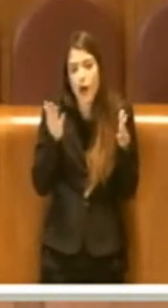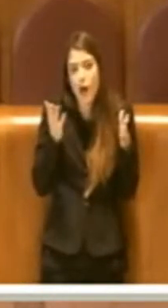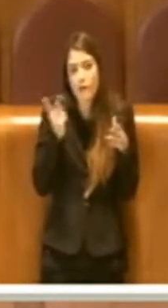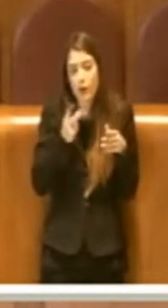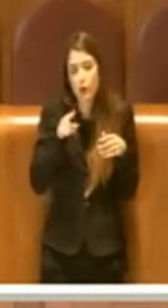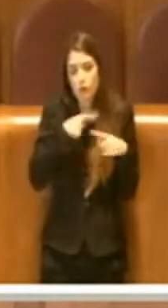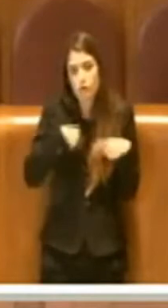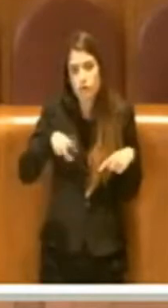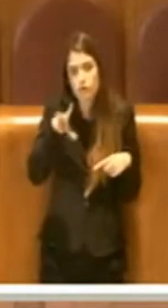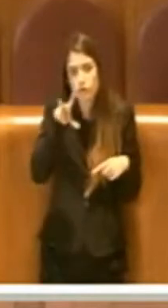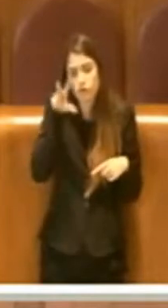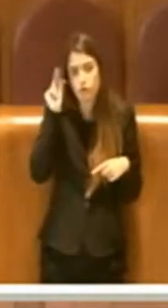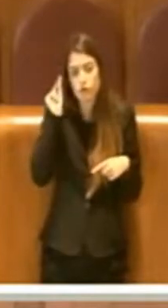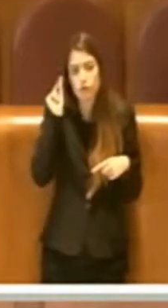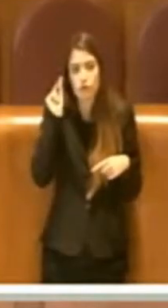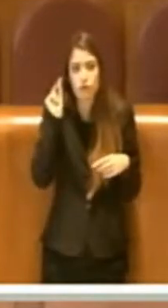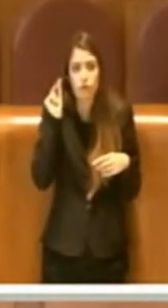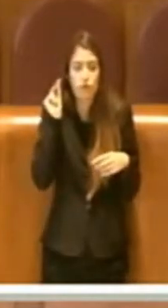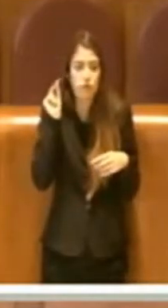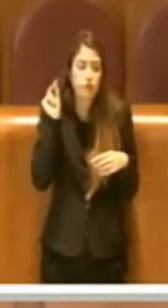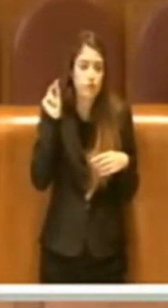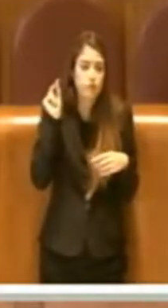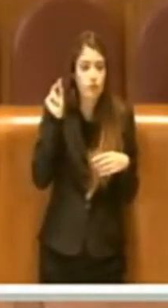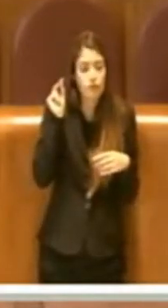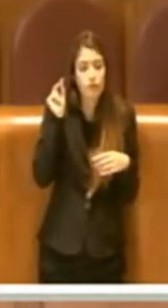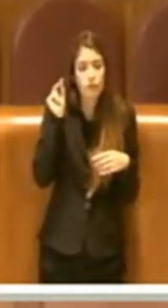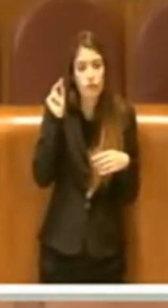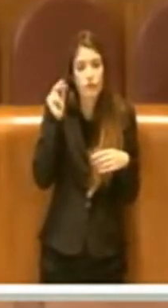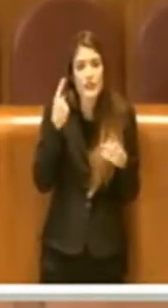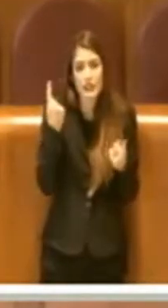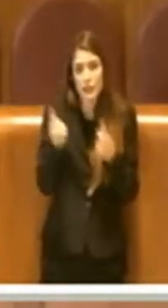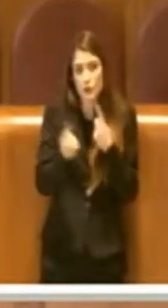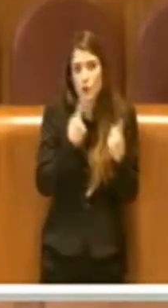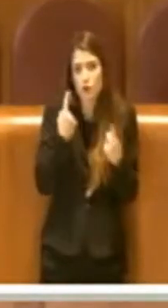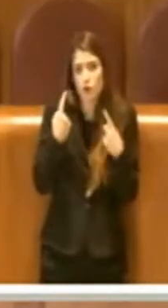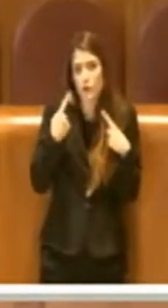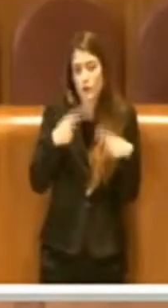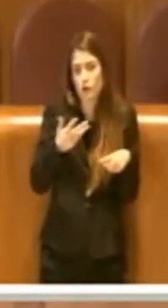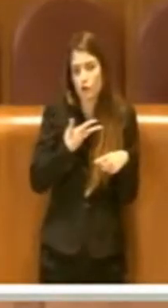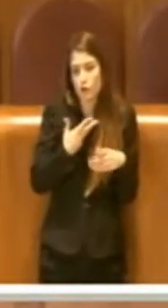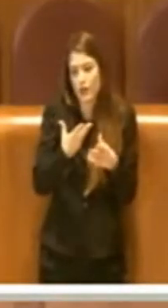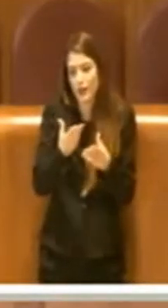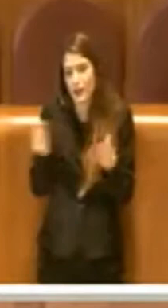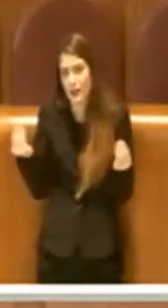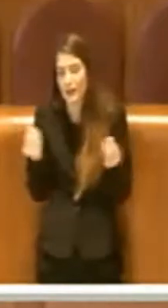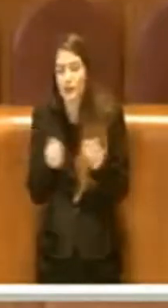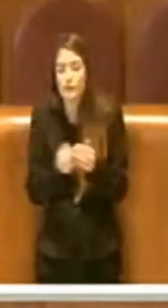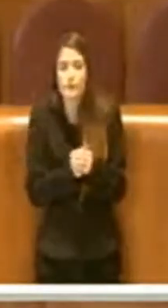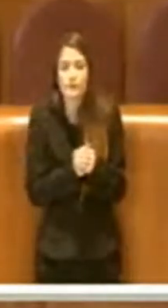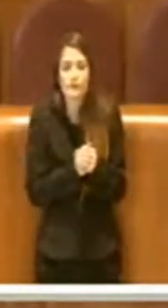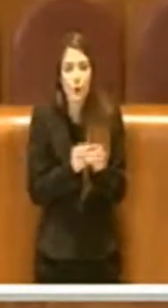fatto che come questa situazione ce ne sono molte altre. Grazie.